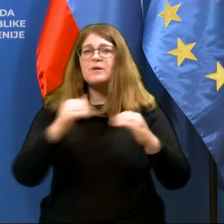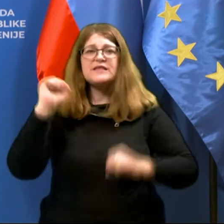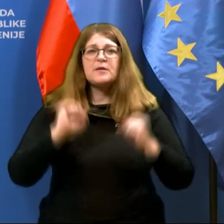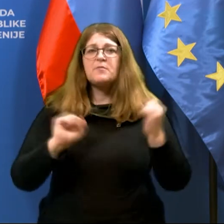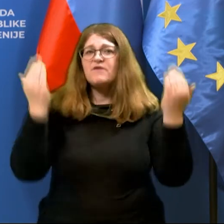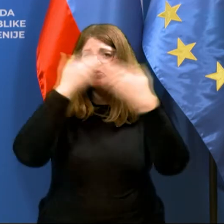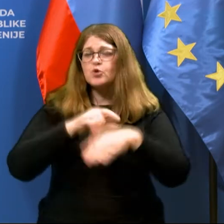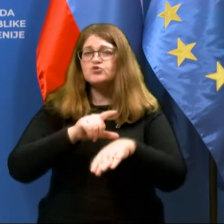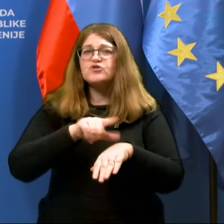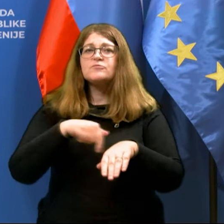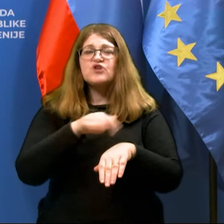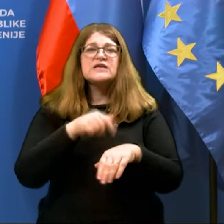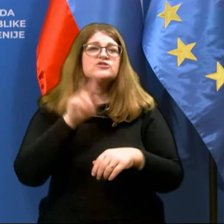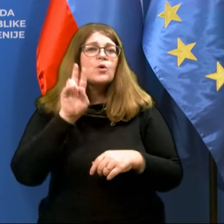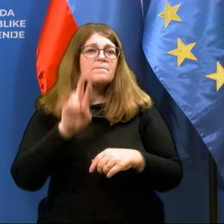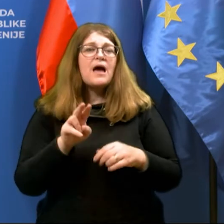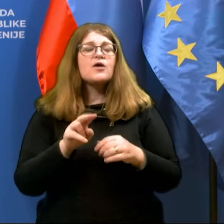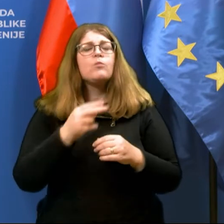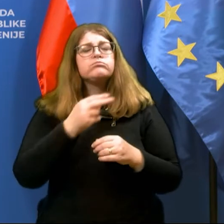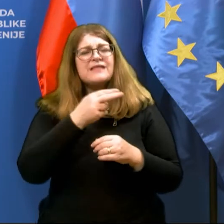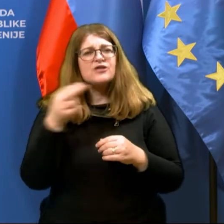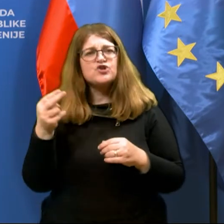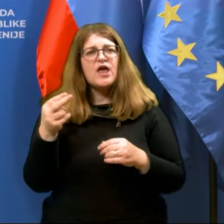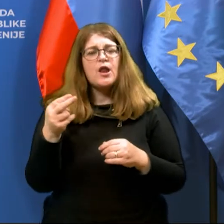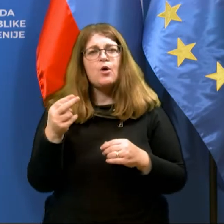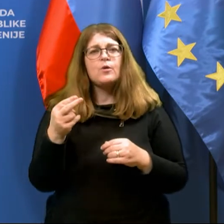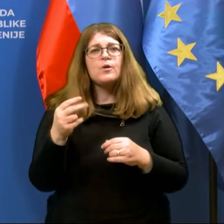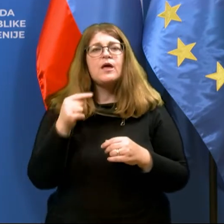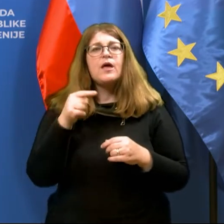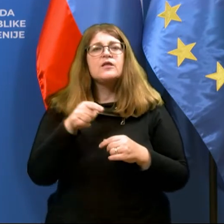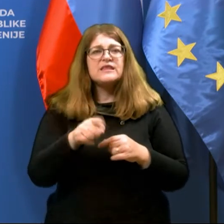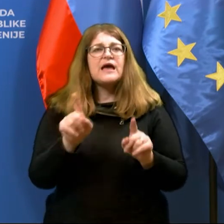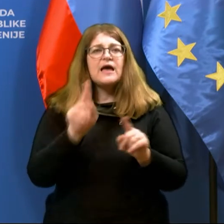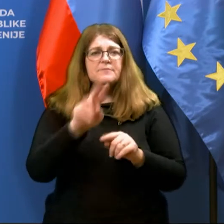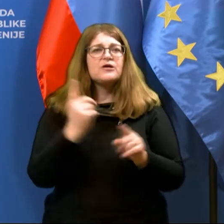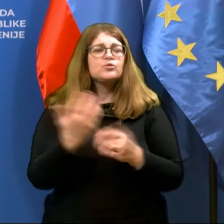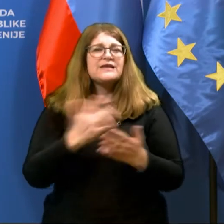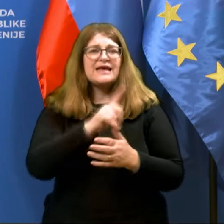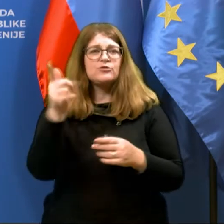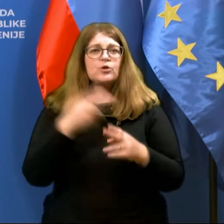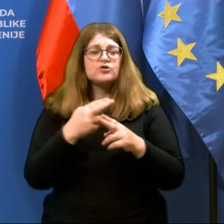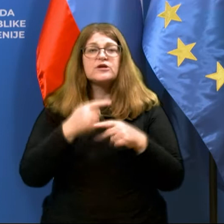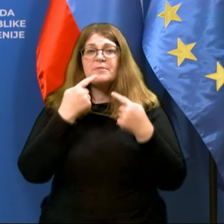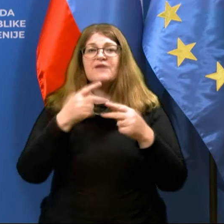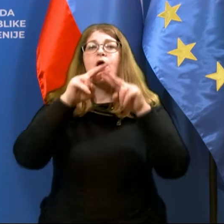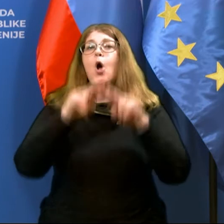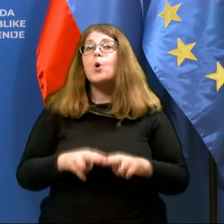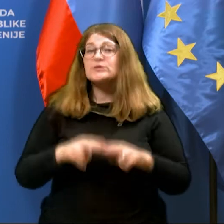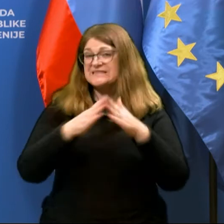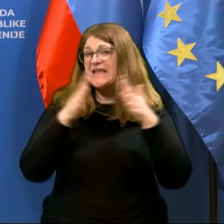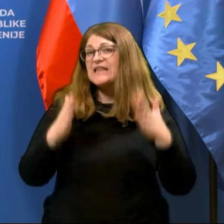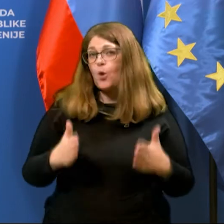v nočnem času, imajo pa splošno načelo, tega ima tudi nekaj drugih držav, ki se glasi ostani doma,